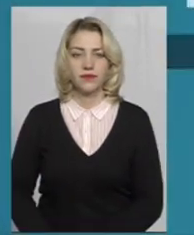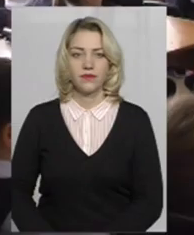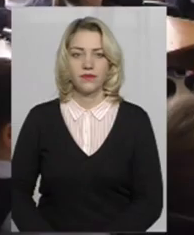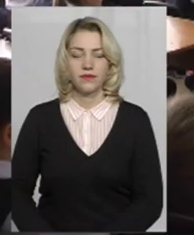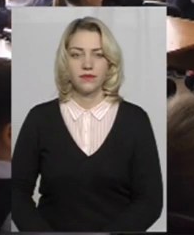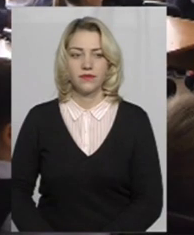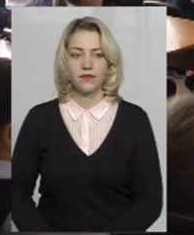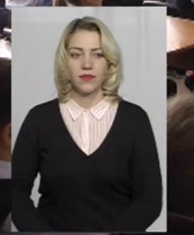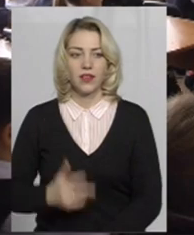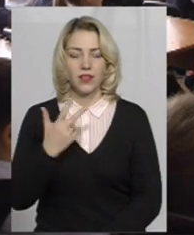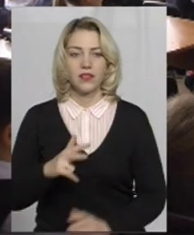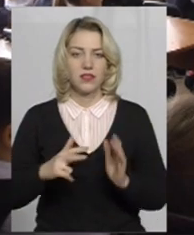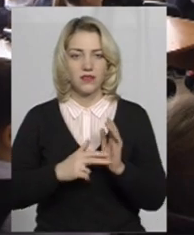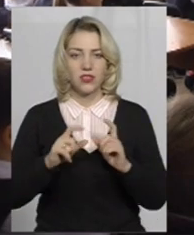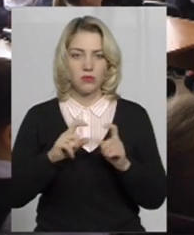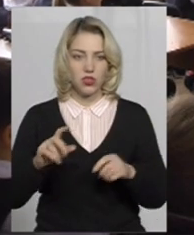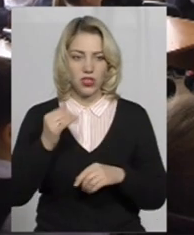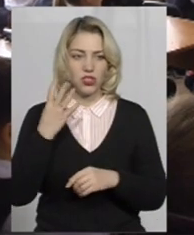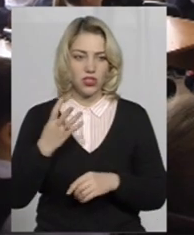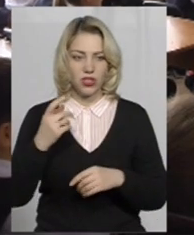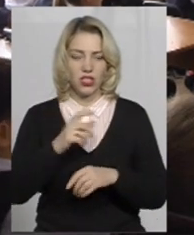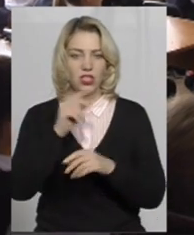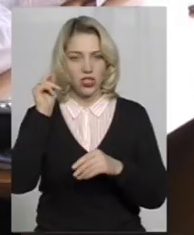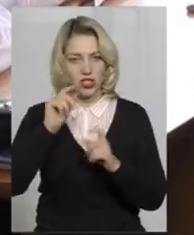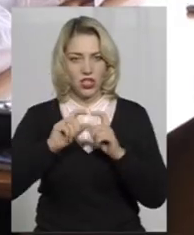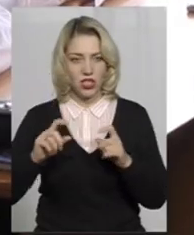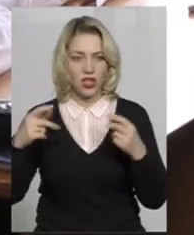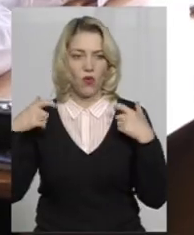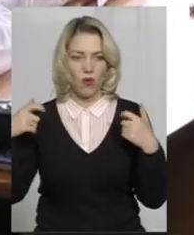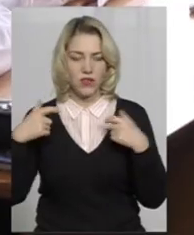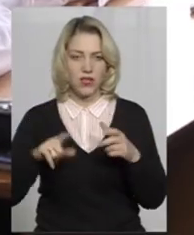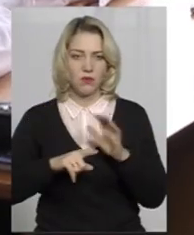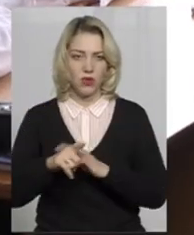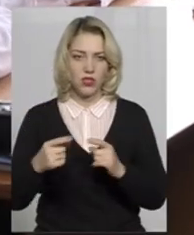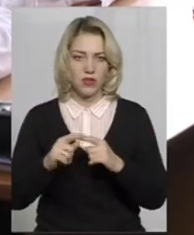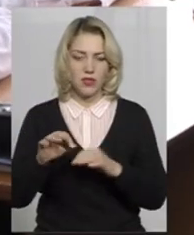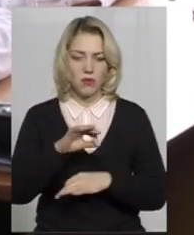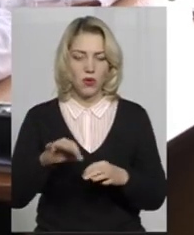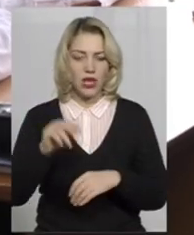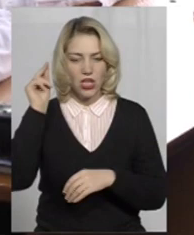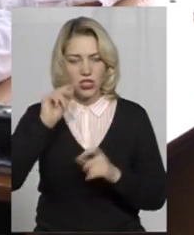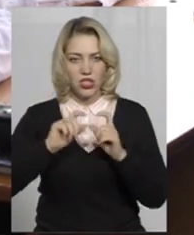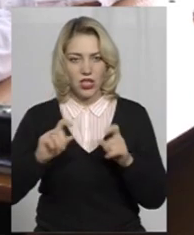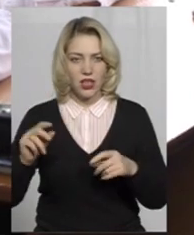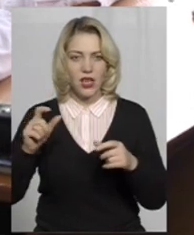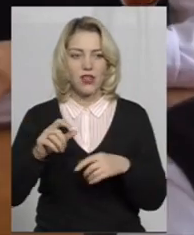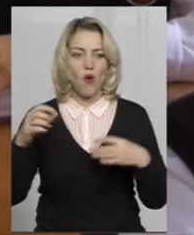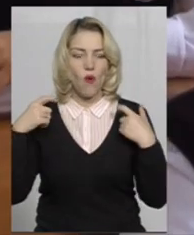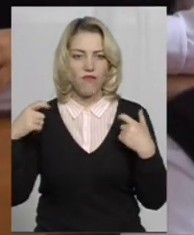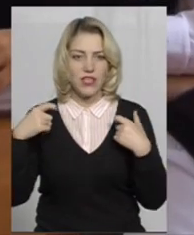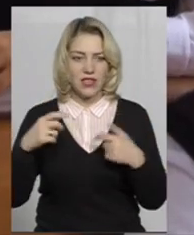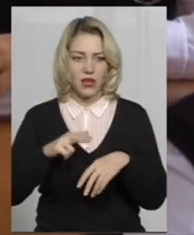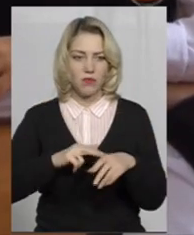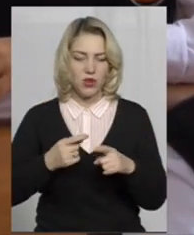38 шкіл та 4 шкільних офіцера. У Хмельницькому розпочався проєкт «Шкільний офіцер поліції», мета якого – профілактика